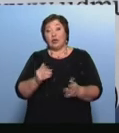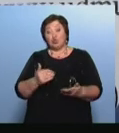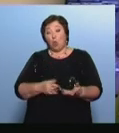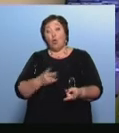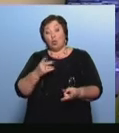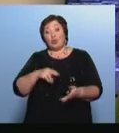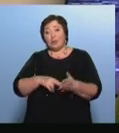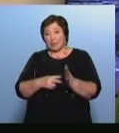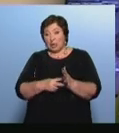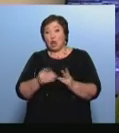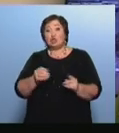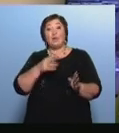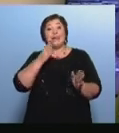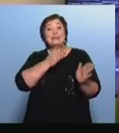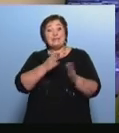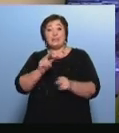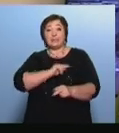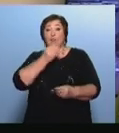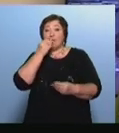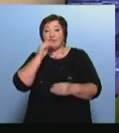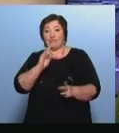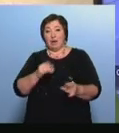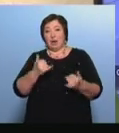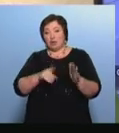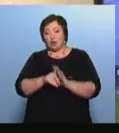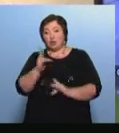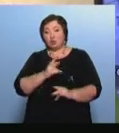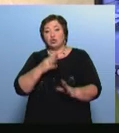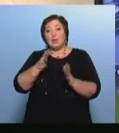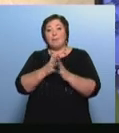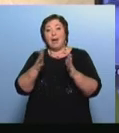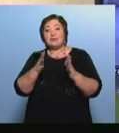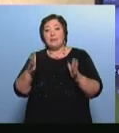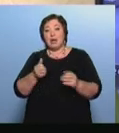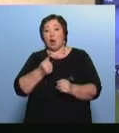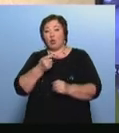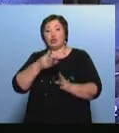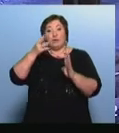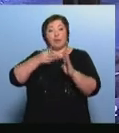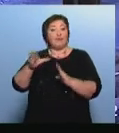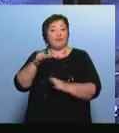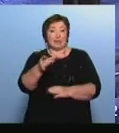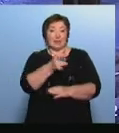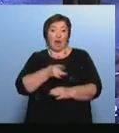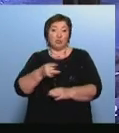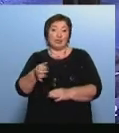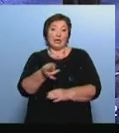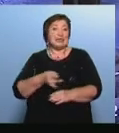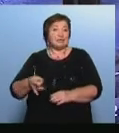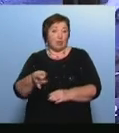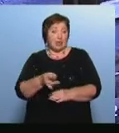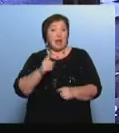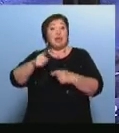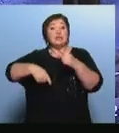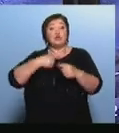проектирования Чтобы система заработала эффективнее, для начала нужно установить максимальное количество камер во всех районах республики В следующем